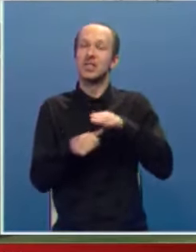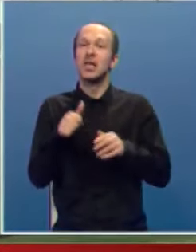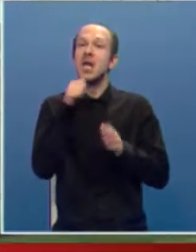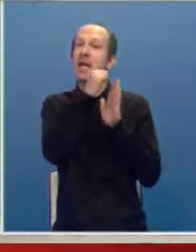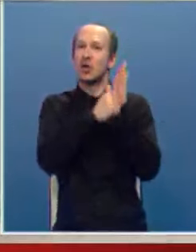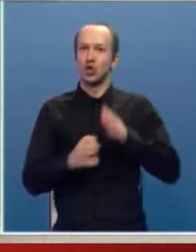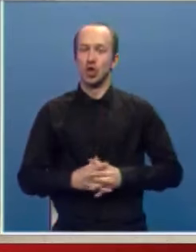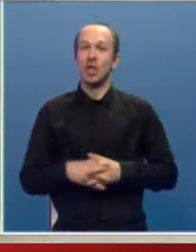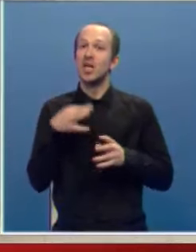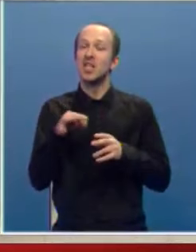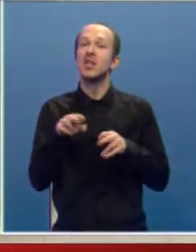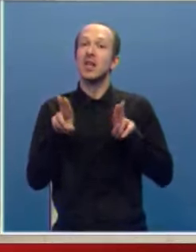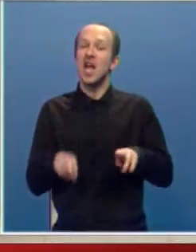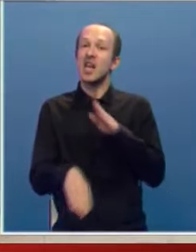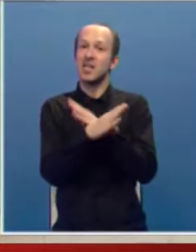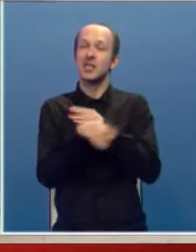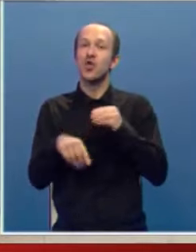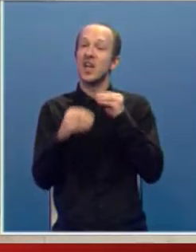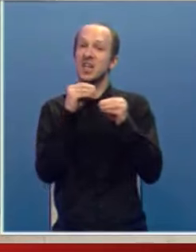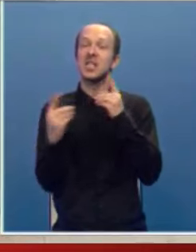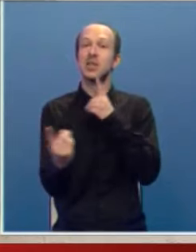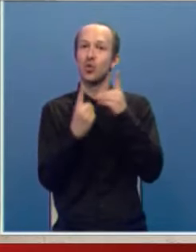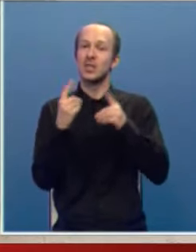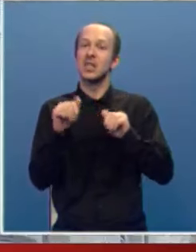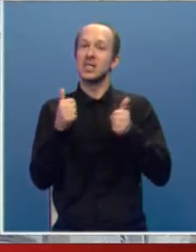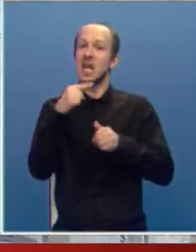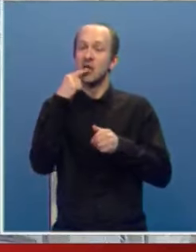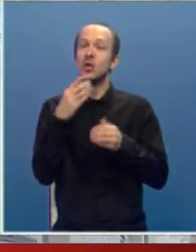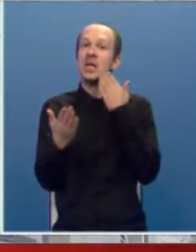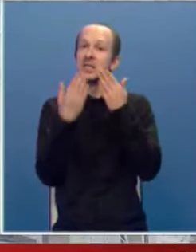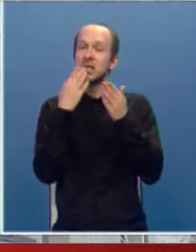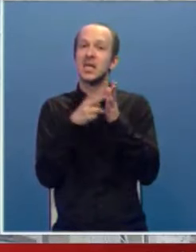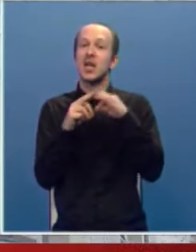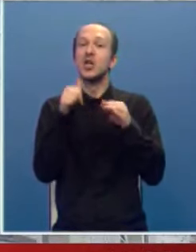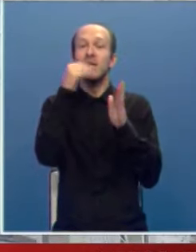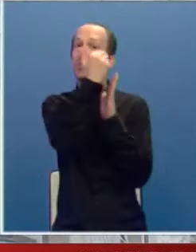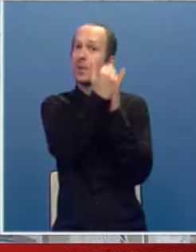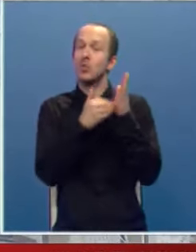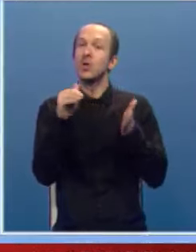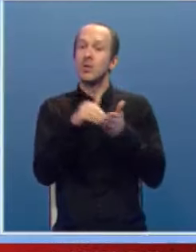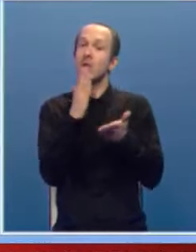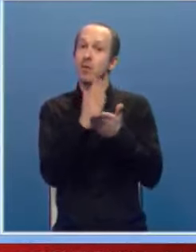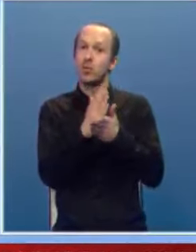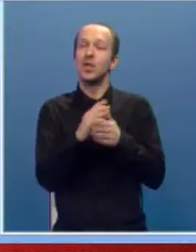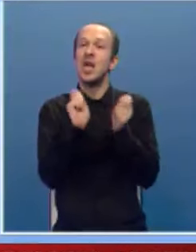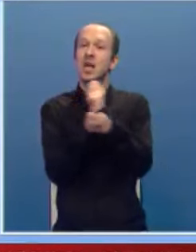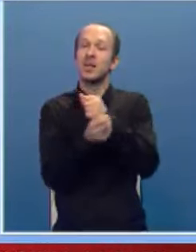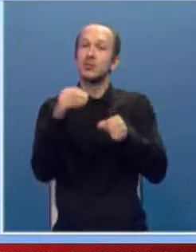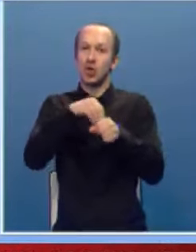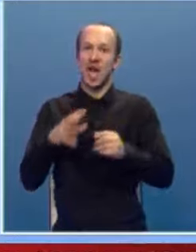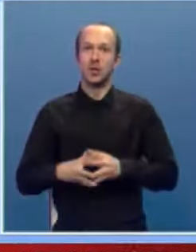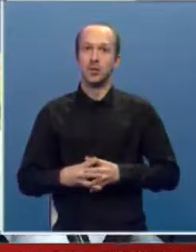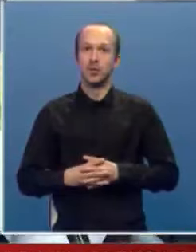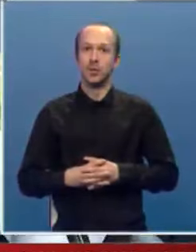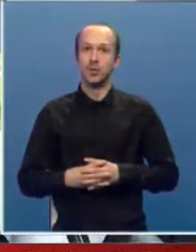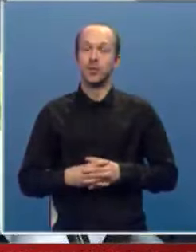kategorični. Jedini realni izlaz iz ove krizne situacije, kažu, sjednica na čijem dnevnom redu bi trebalo da bude rebalans budžeta.